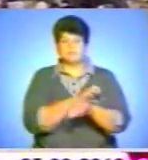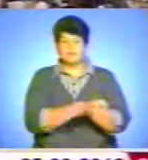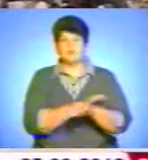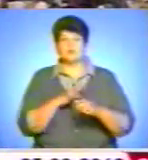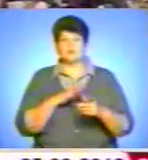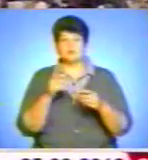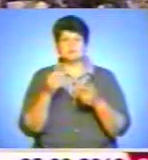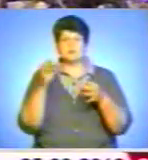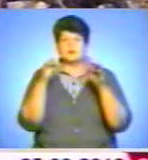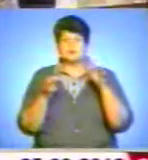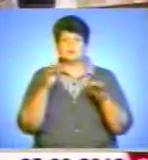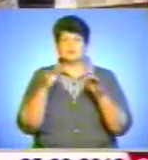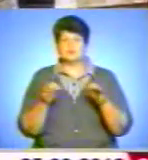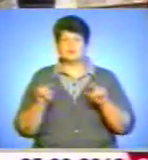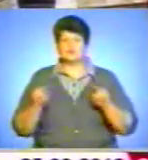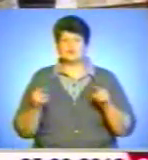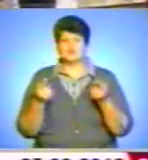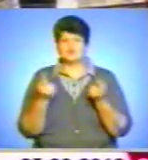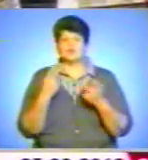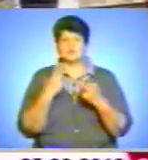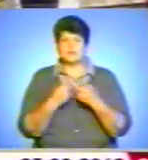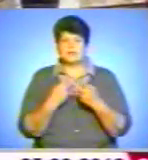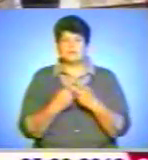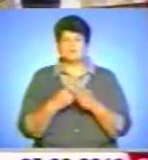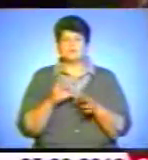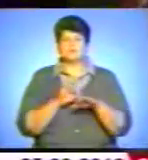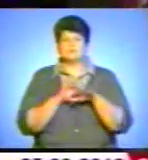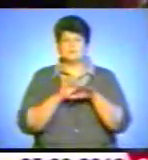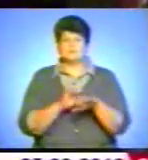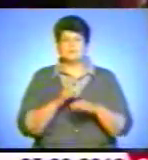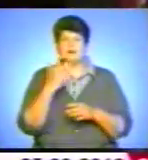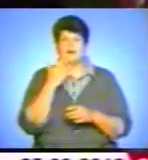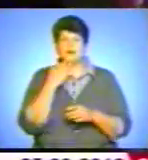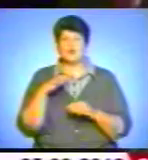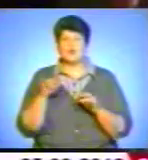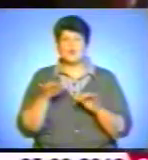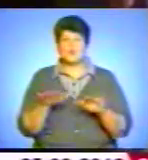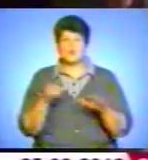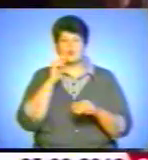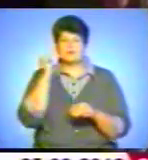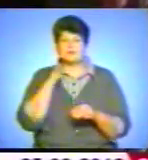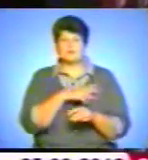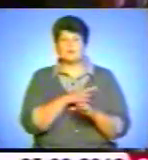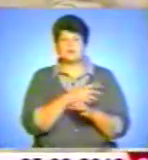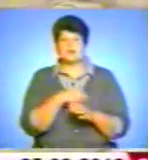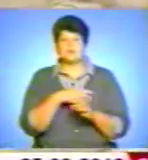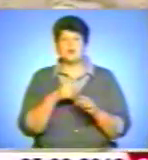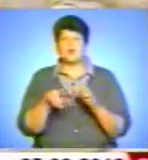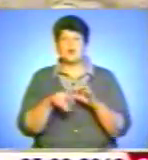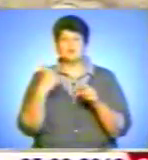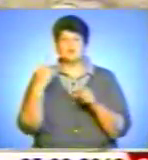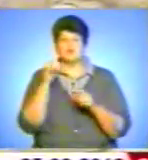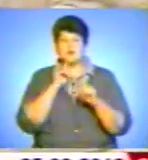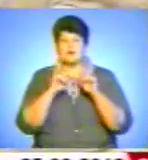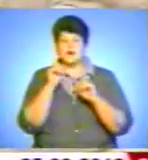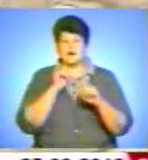членом проводу Тернопільської краєвої організації народного руху України, депутатом обласної ради, директором Інституту національного відродження